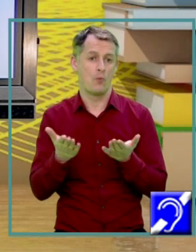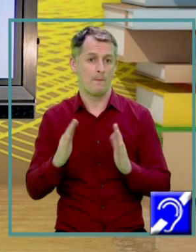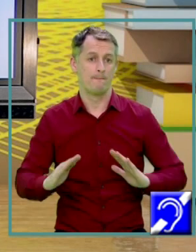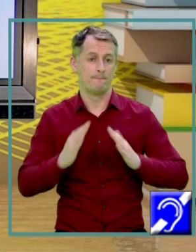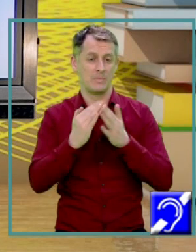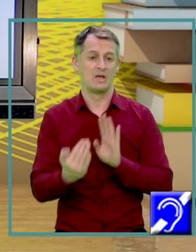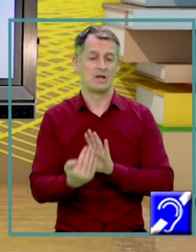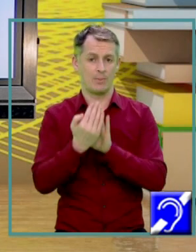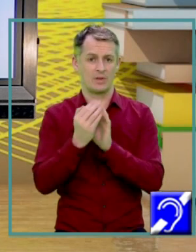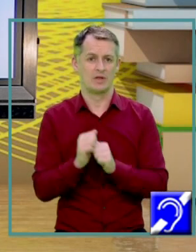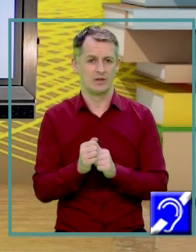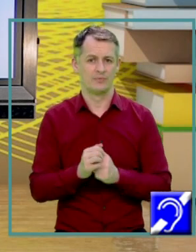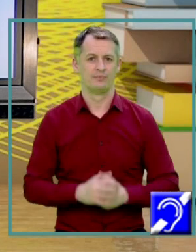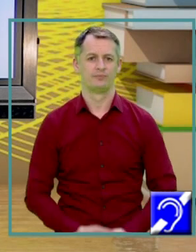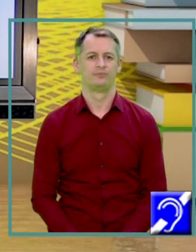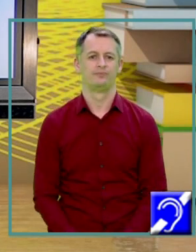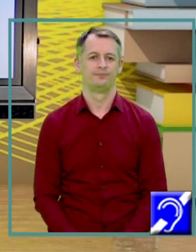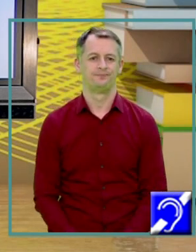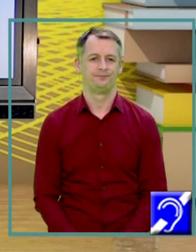problemă este cu rezolvare completă